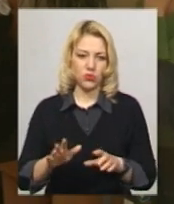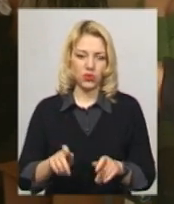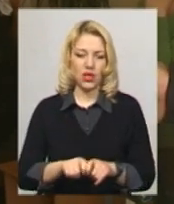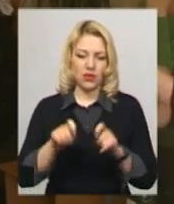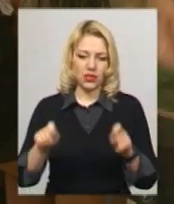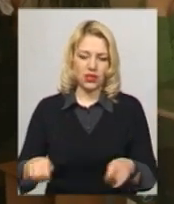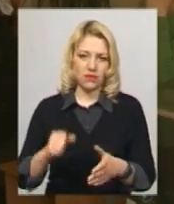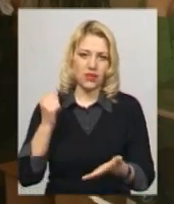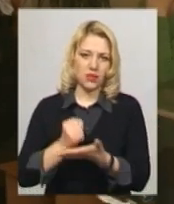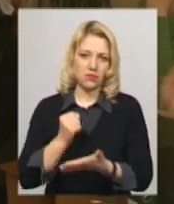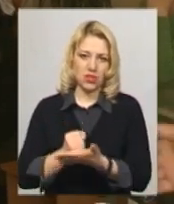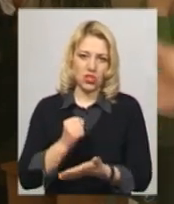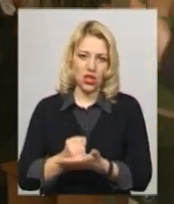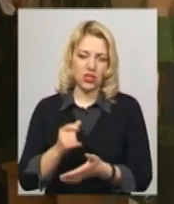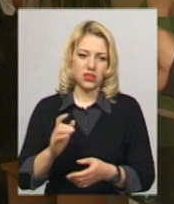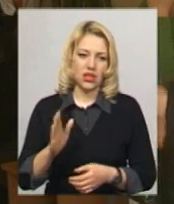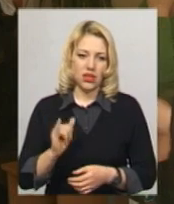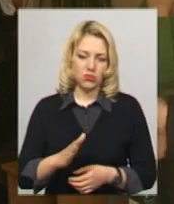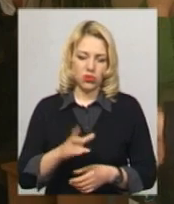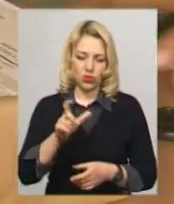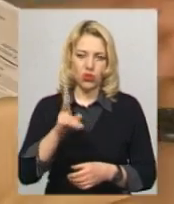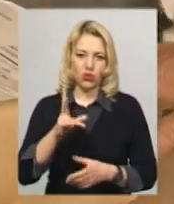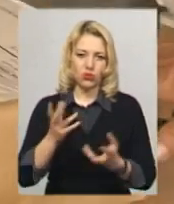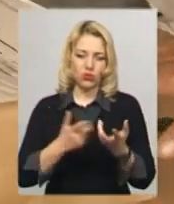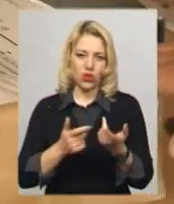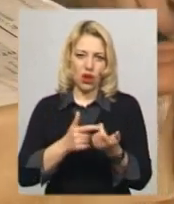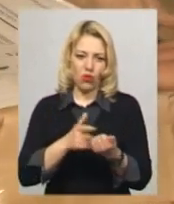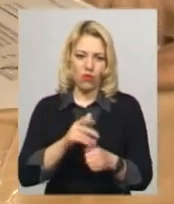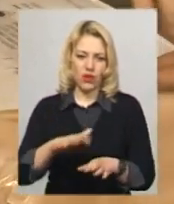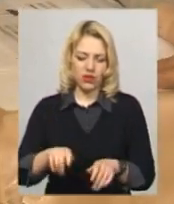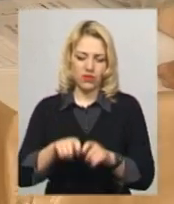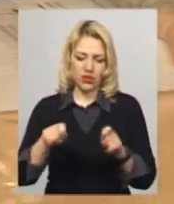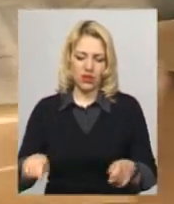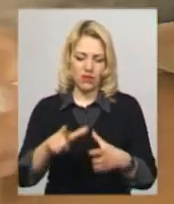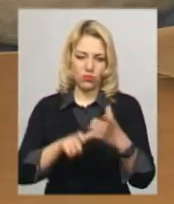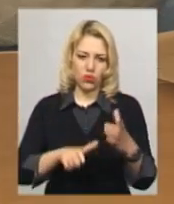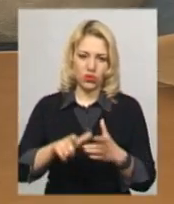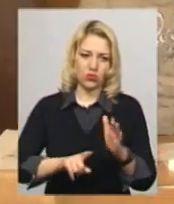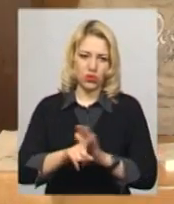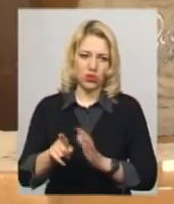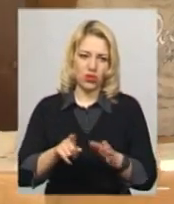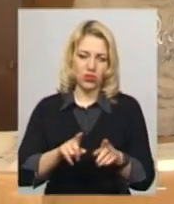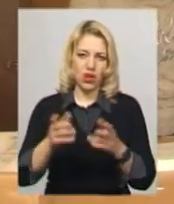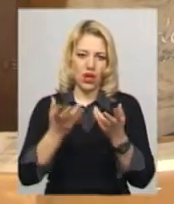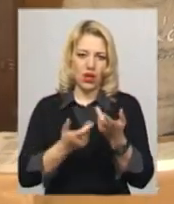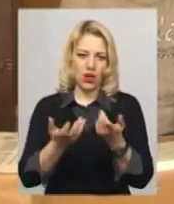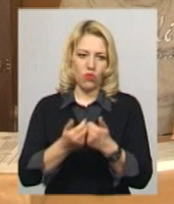ставити печать. Ми так само оберемо людину, яка буде рахувати. Далі відкривають бюлетені і розпочинають підрахунок. Так,